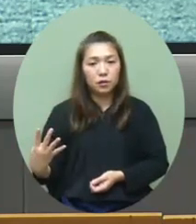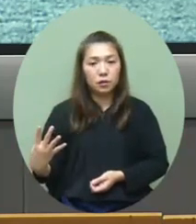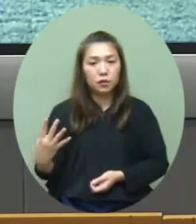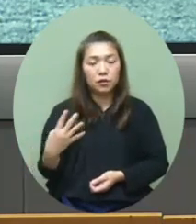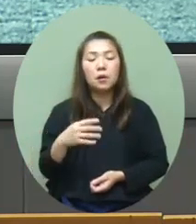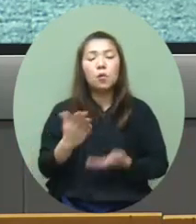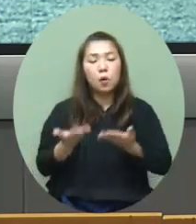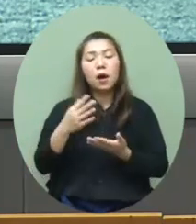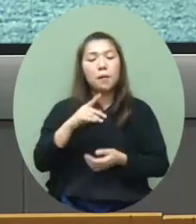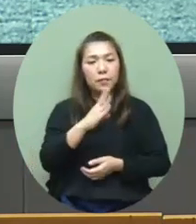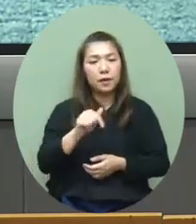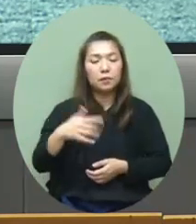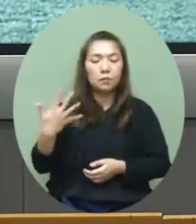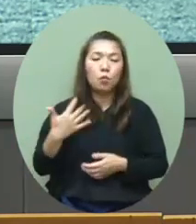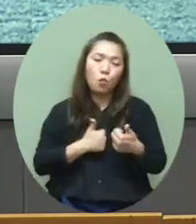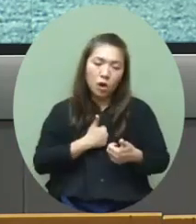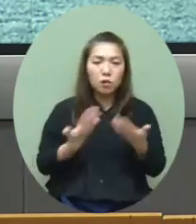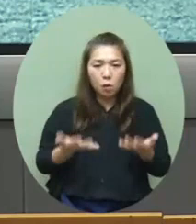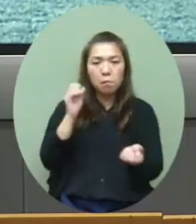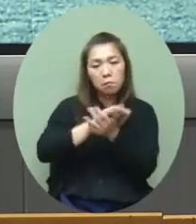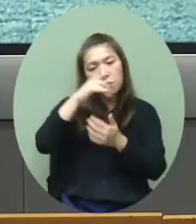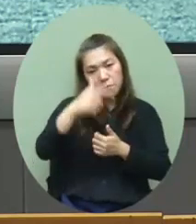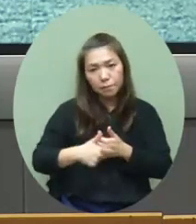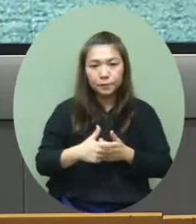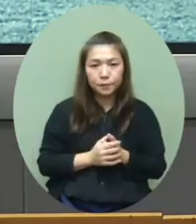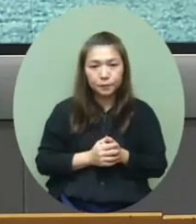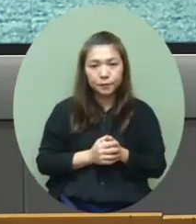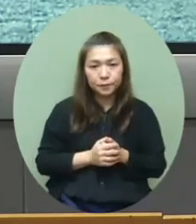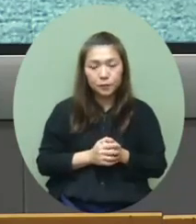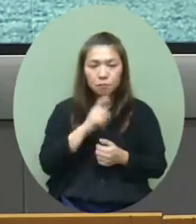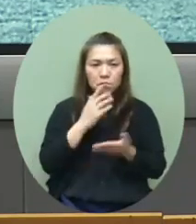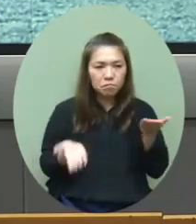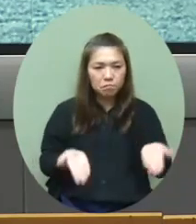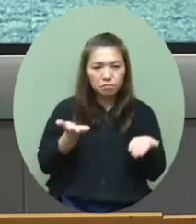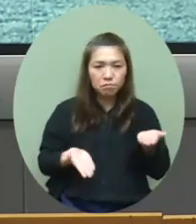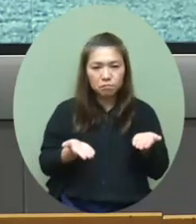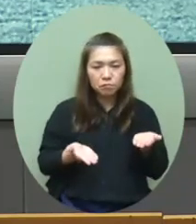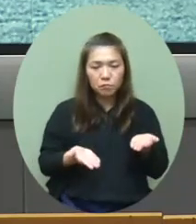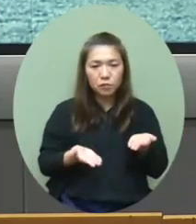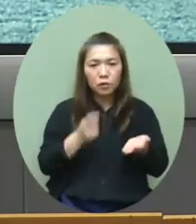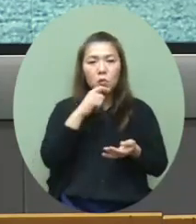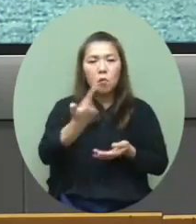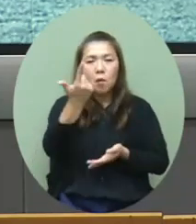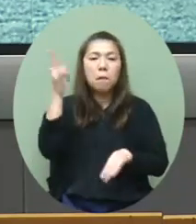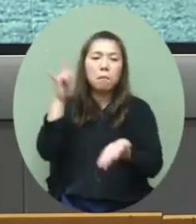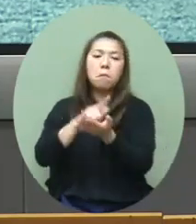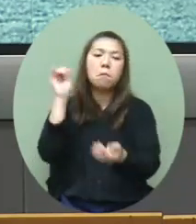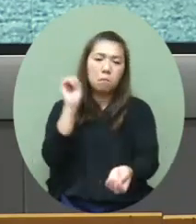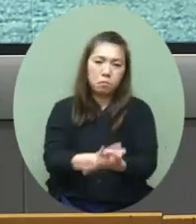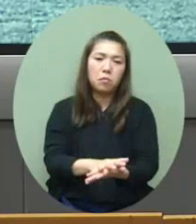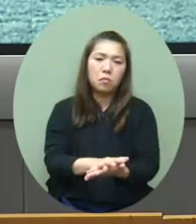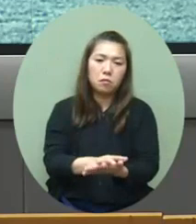4或者5的懷疑或者是確診個案當然比例上很多都是輸入的個案